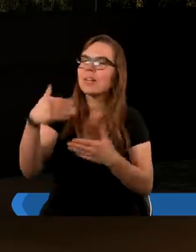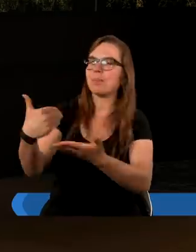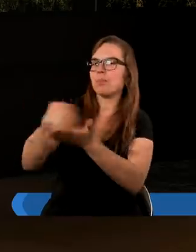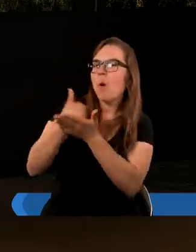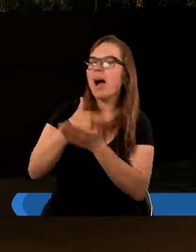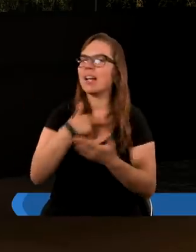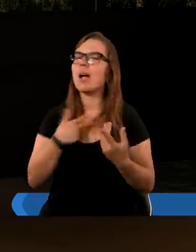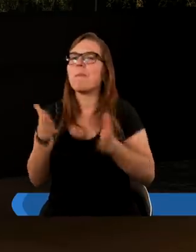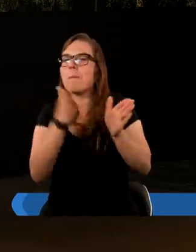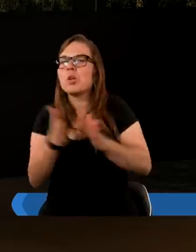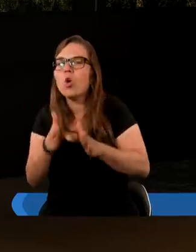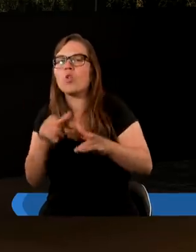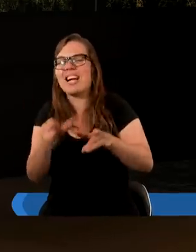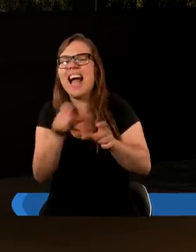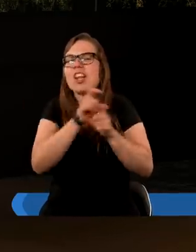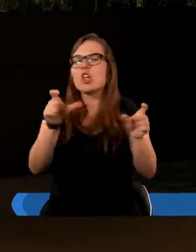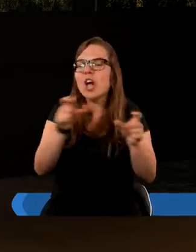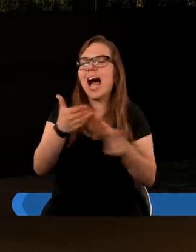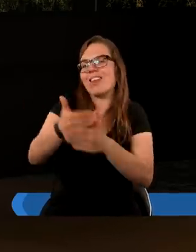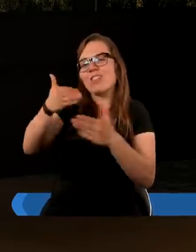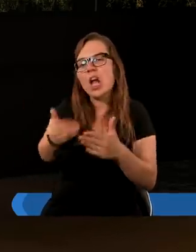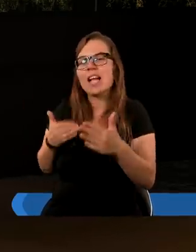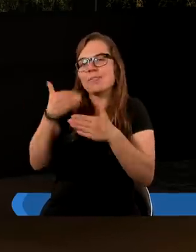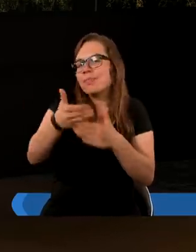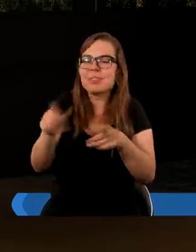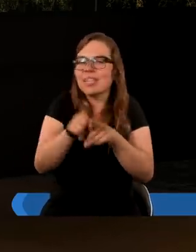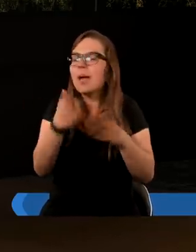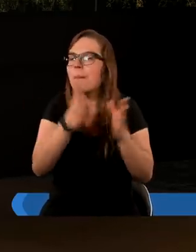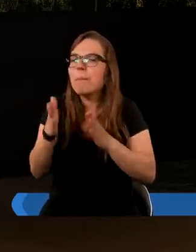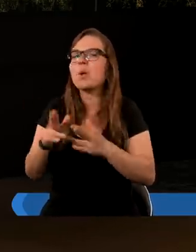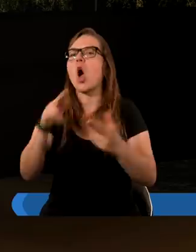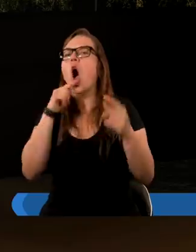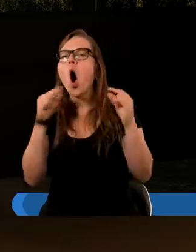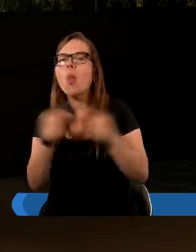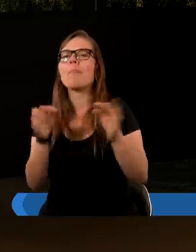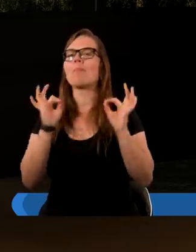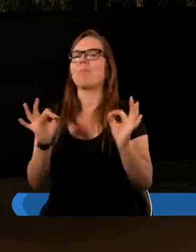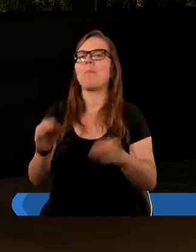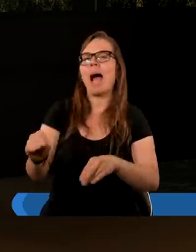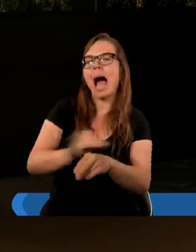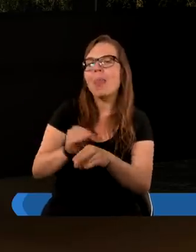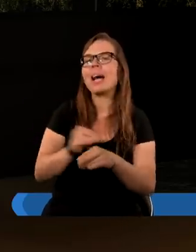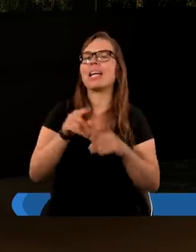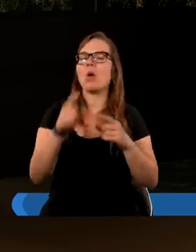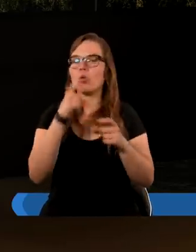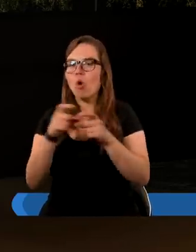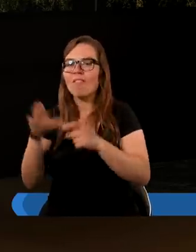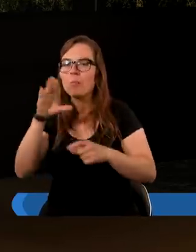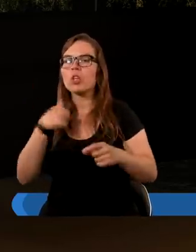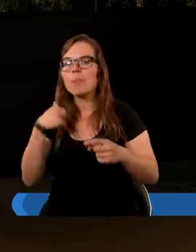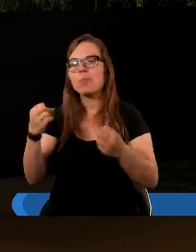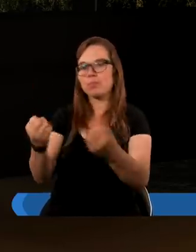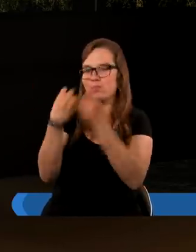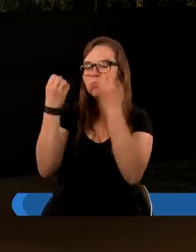nas i przygotowałeś wcześniej odpowiedni materiał, Twoje Słowo Boże, którego